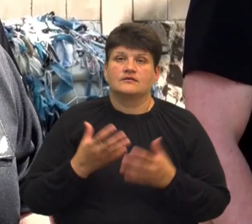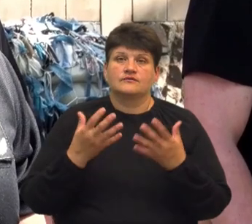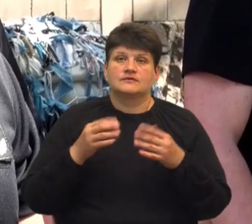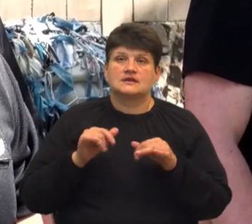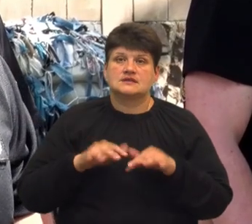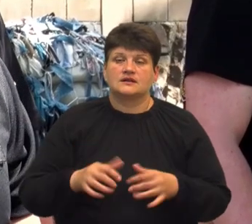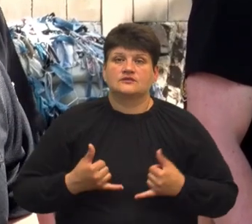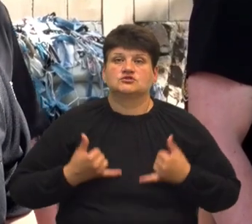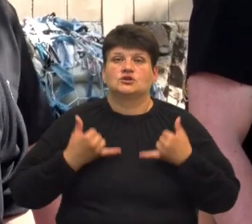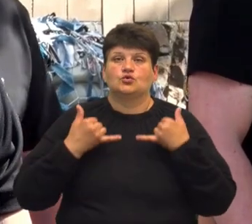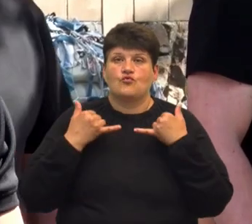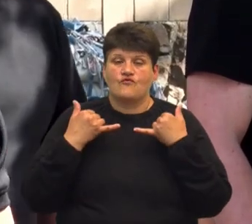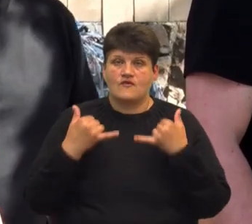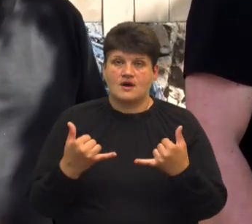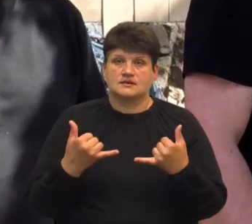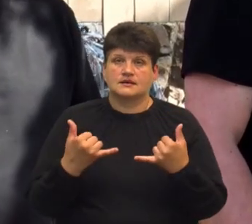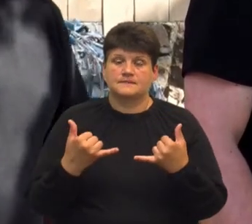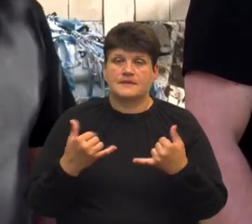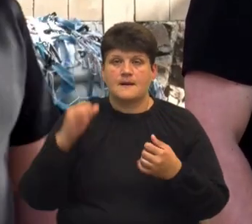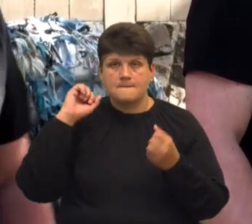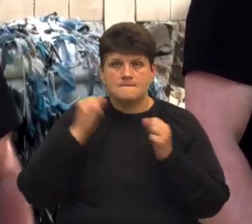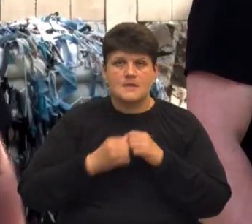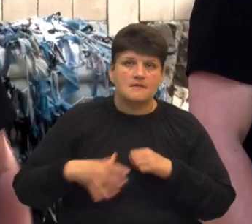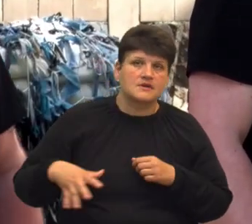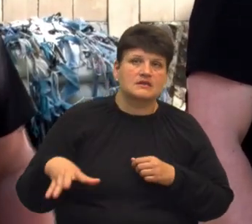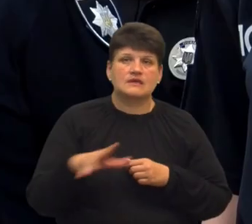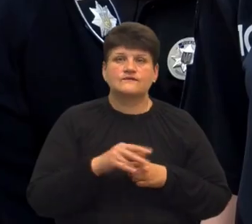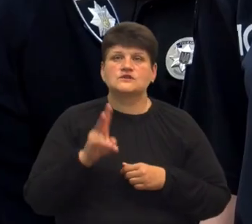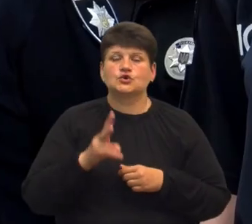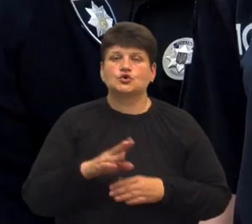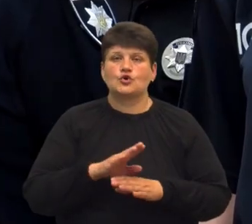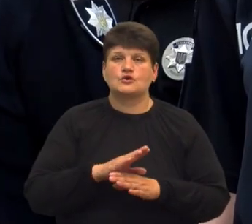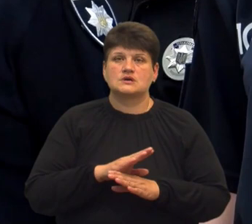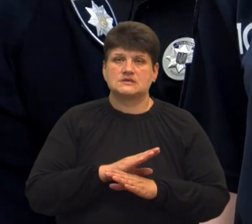Пропоную вшанувати пам'ять всіх, хто загинув, хвилиною мовчання.